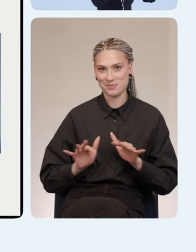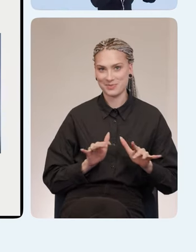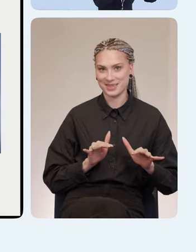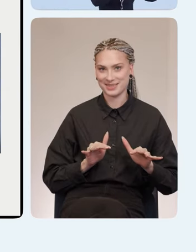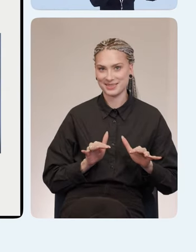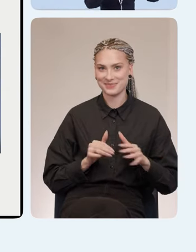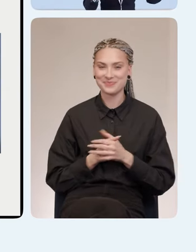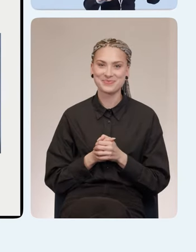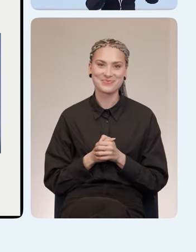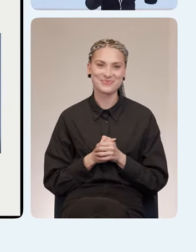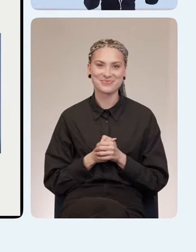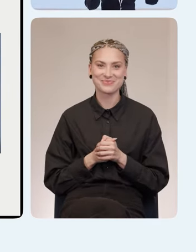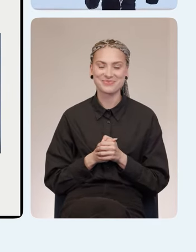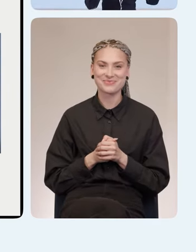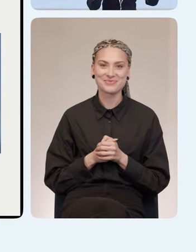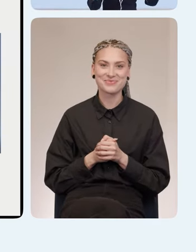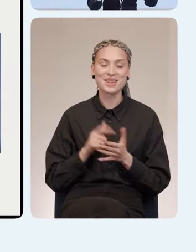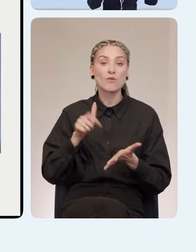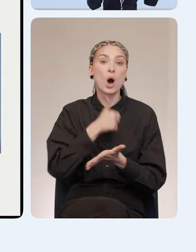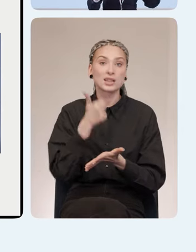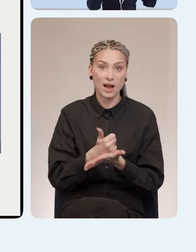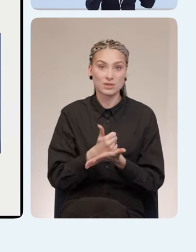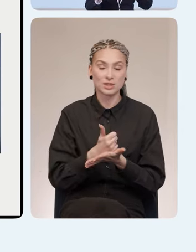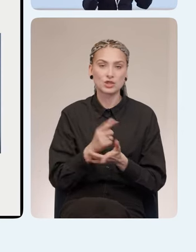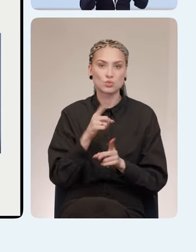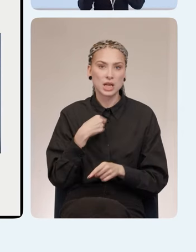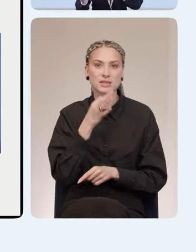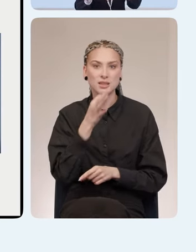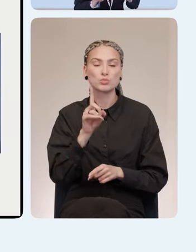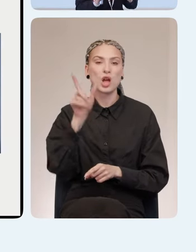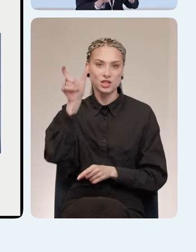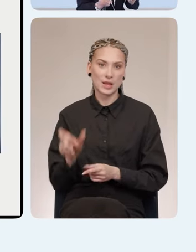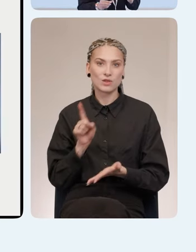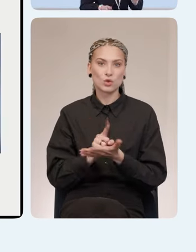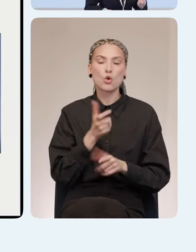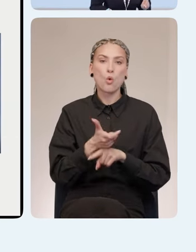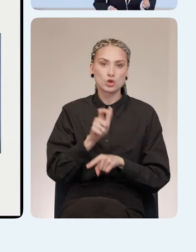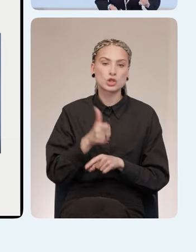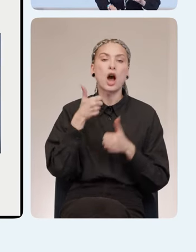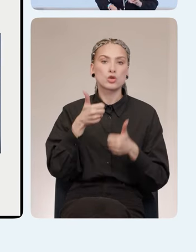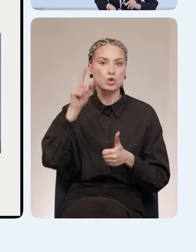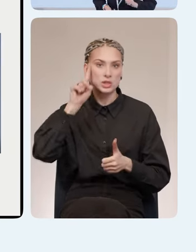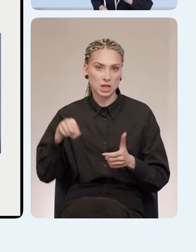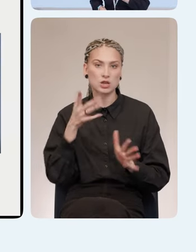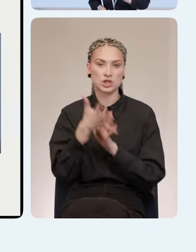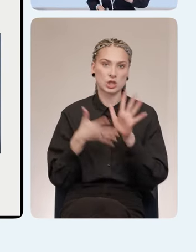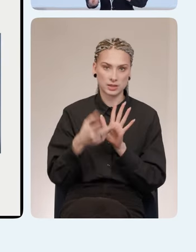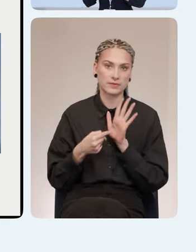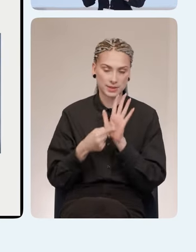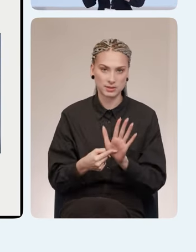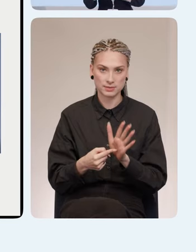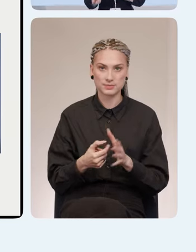Я сейчас даже помимо основных вещей, того, что человек должен очень хорошо владеть русским жестовым языком.